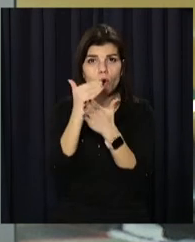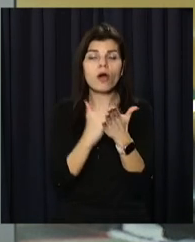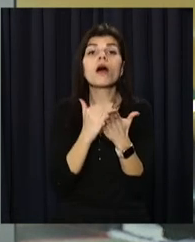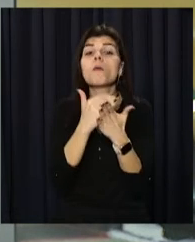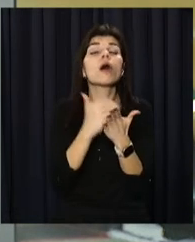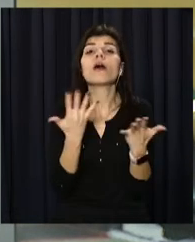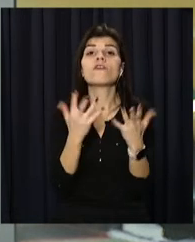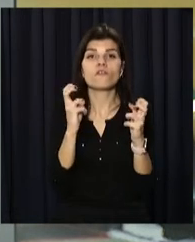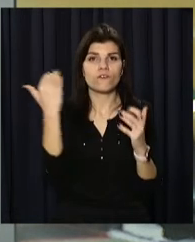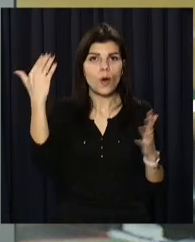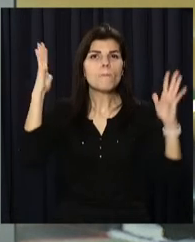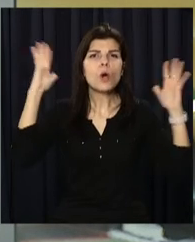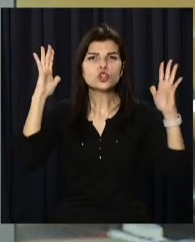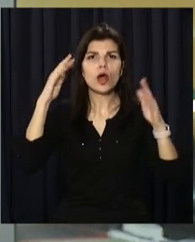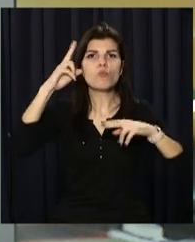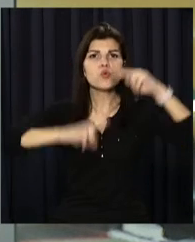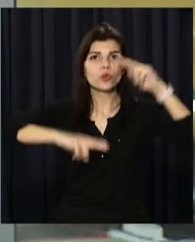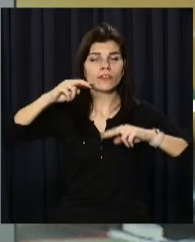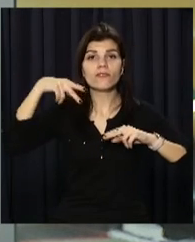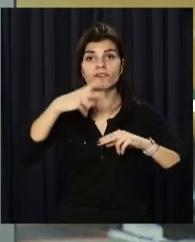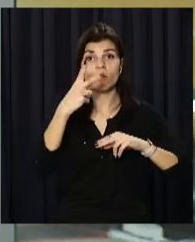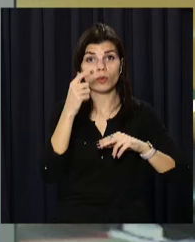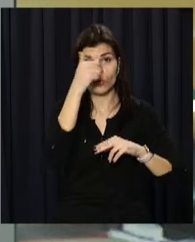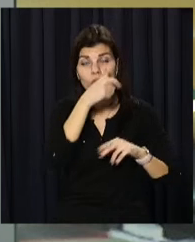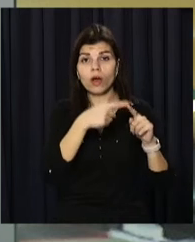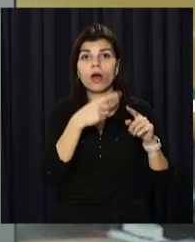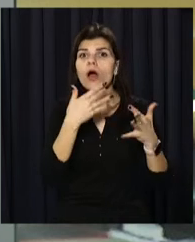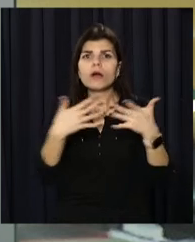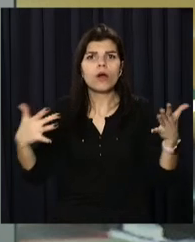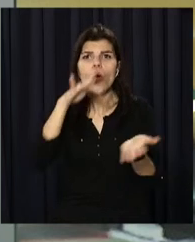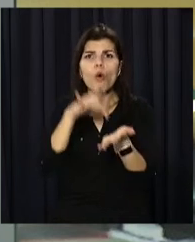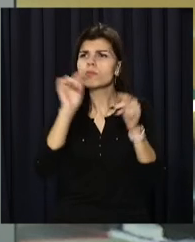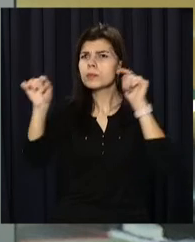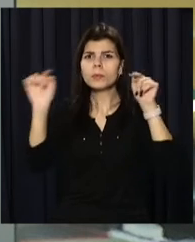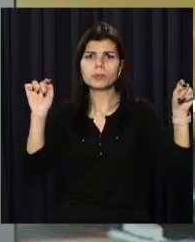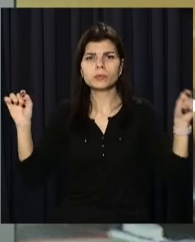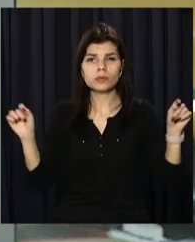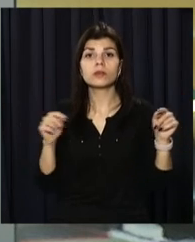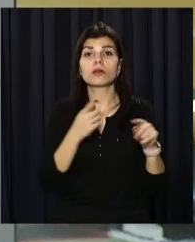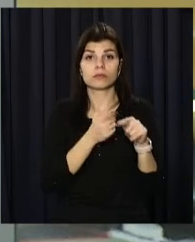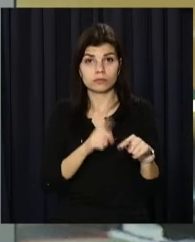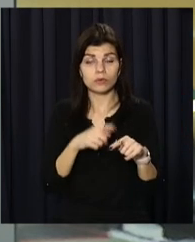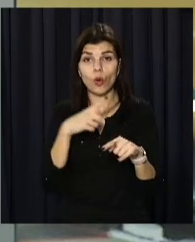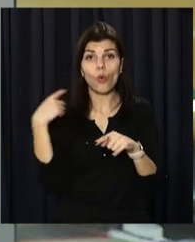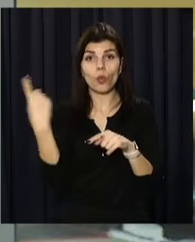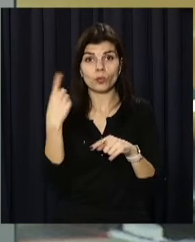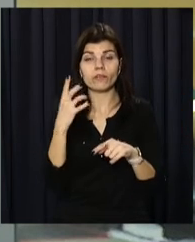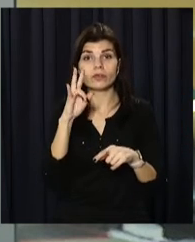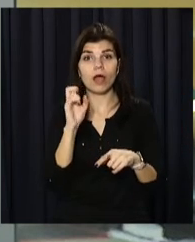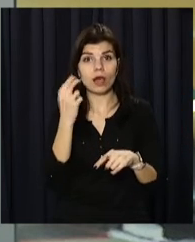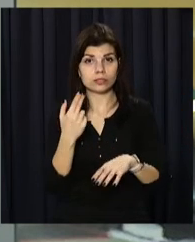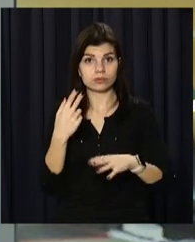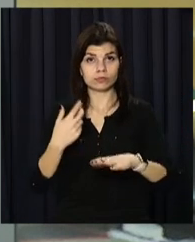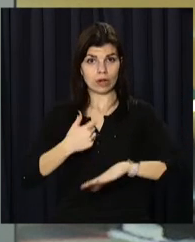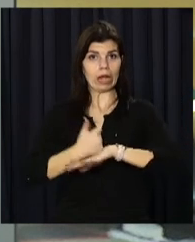«Велике будівництво». У 2021-му вони велися в усіх куточках регіону. За цим показником – область у національних